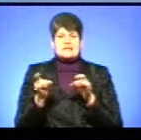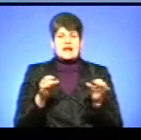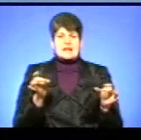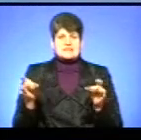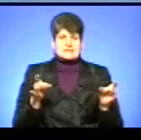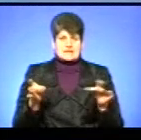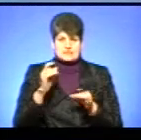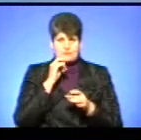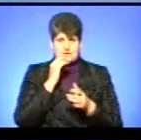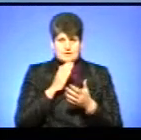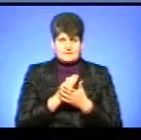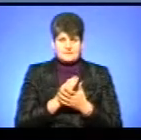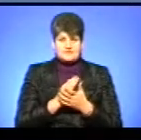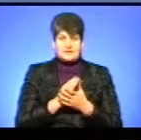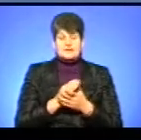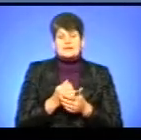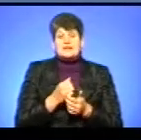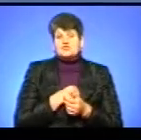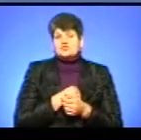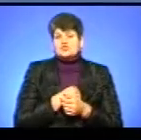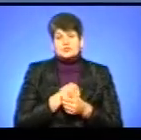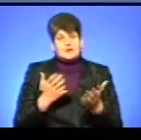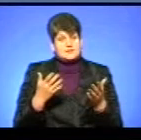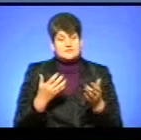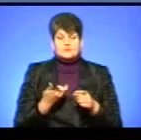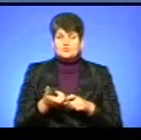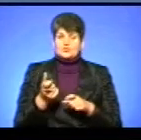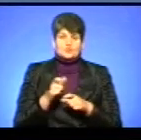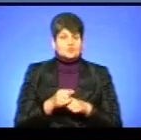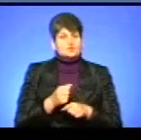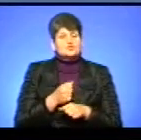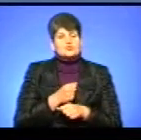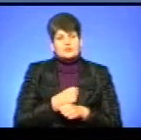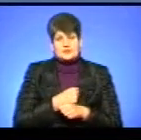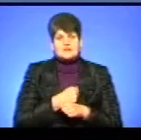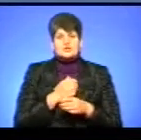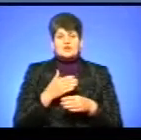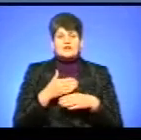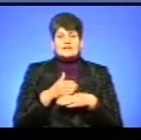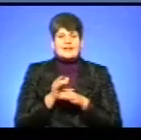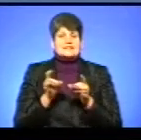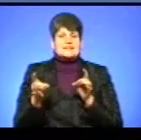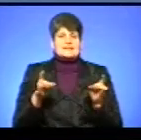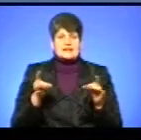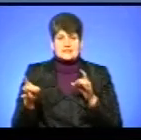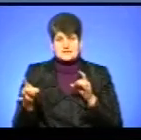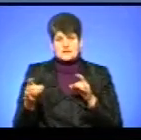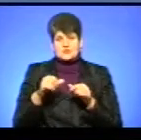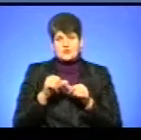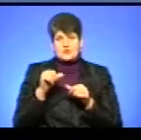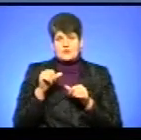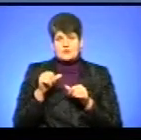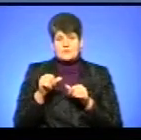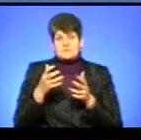Як можете прокоментувати це? Насправді, на жаль, що дуже шкода, що децентралізацію деякі очільники сприйняли як